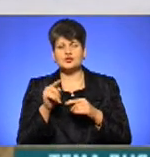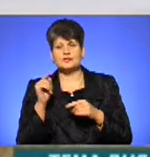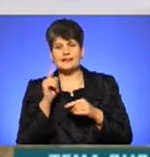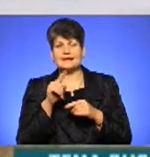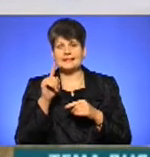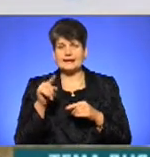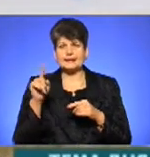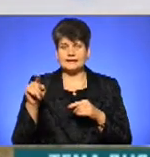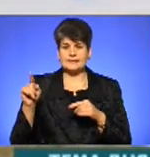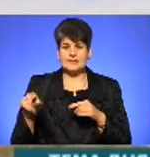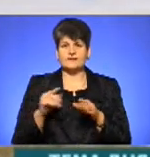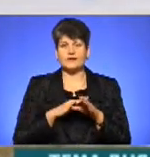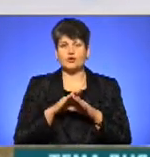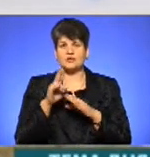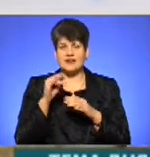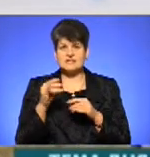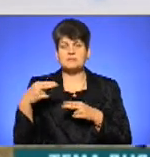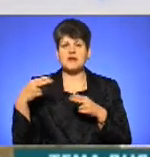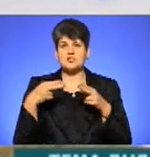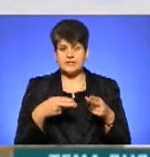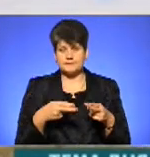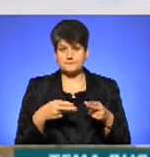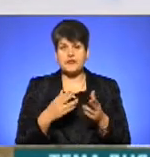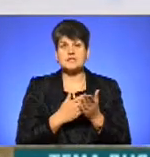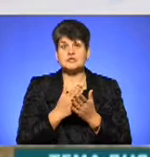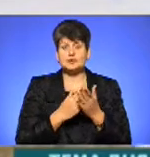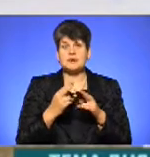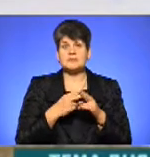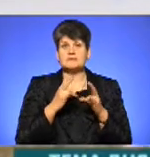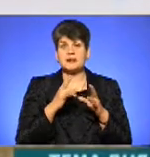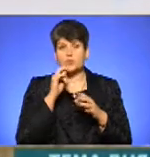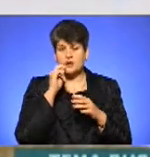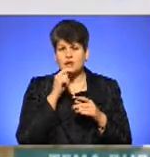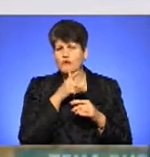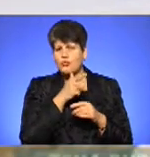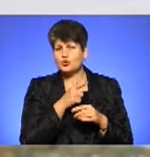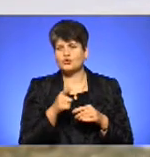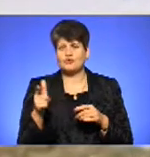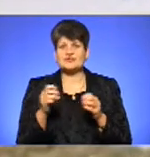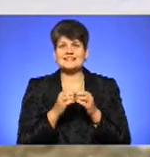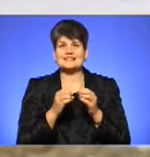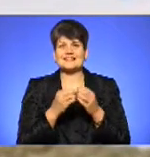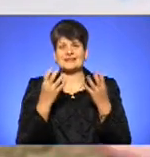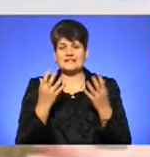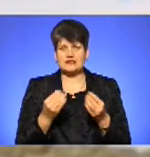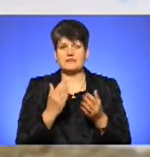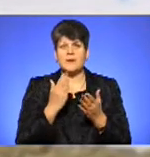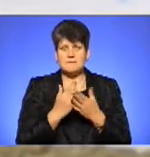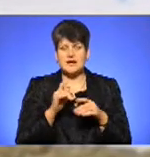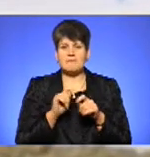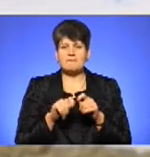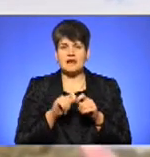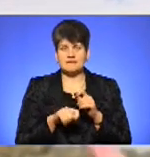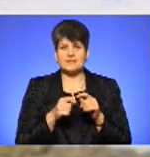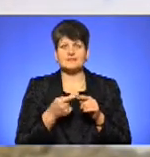такі, такі, такі виконавці приїздять. Служба безпеки України впродовж 10 днів має перевірити